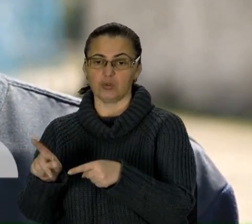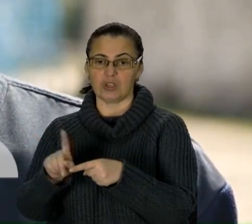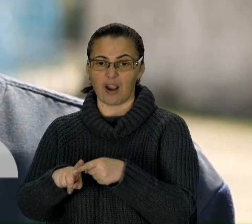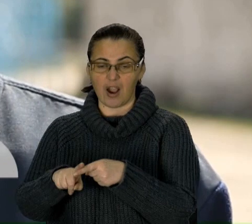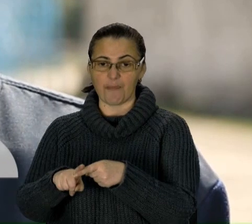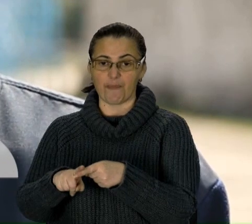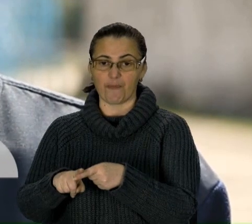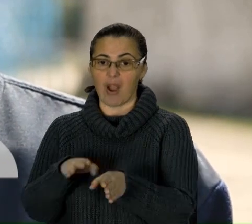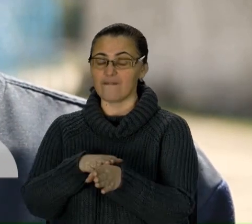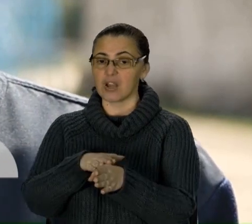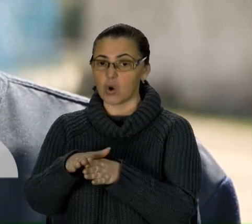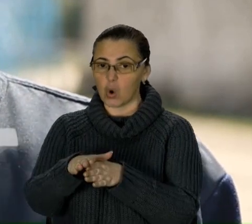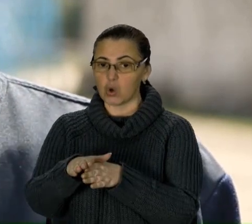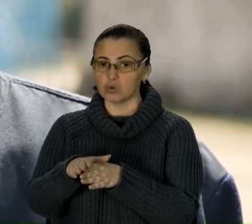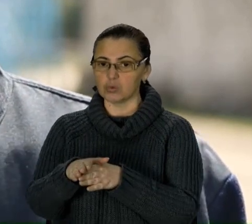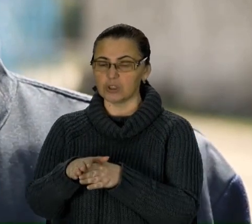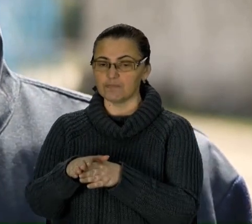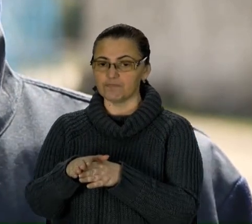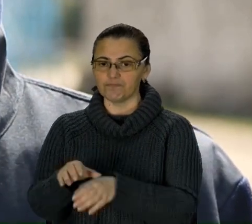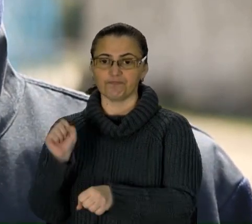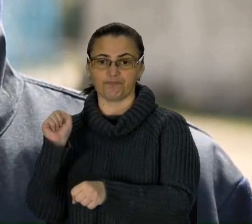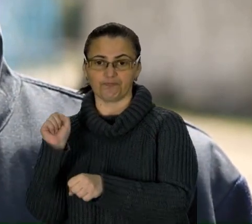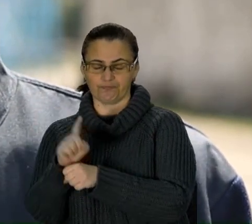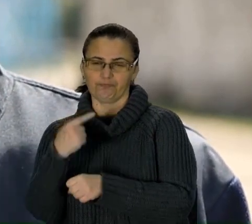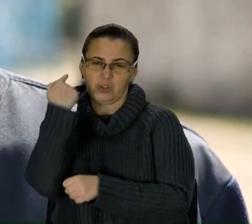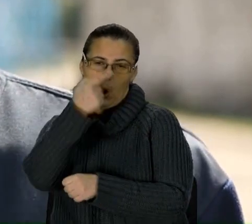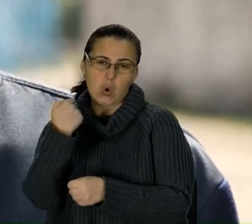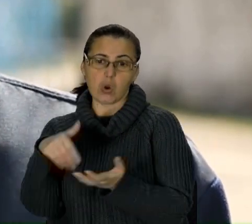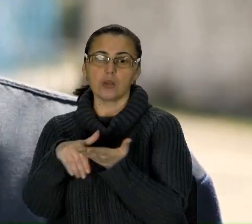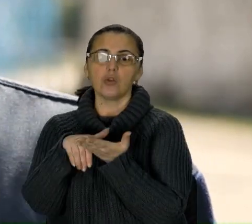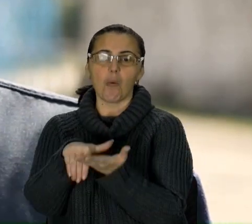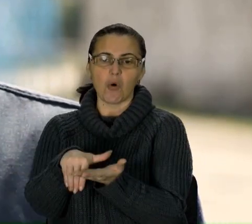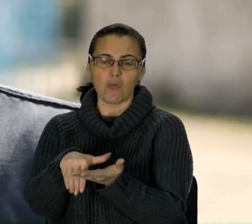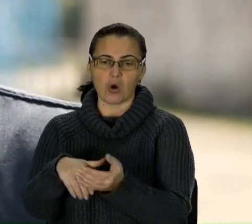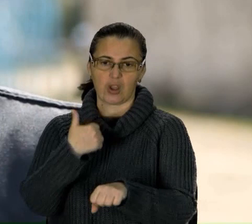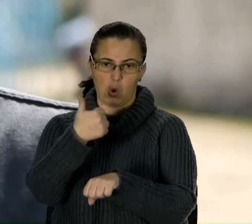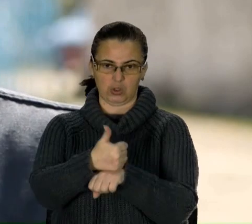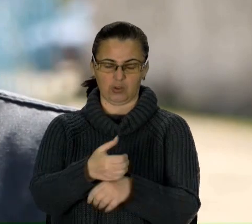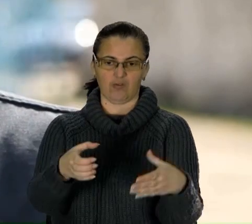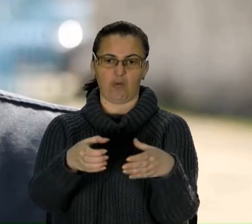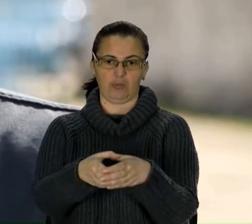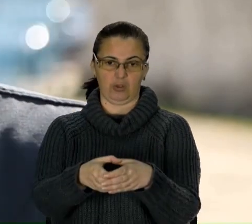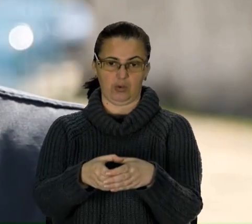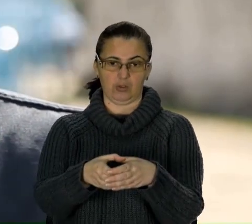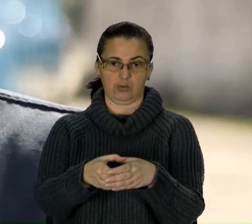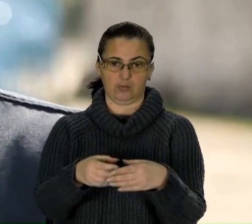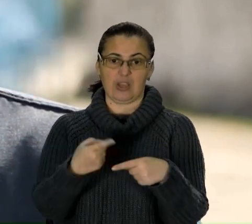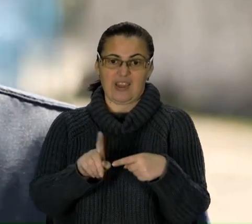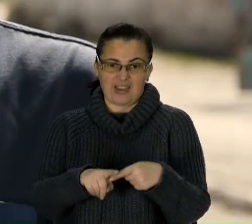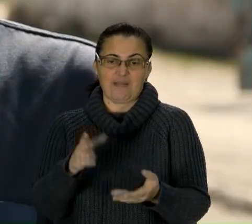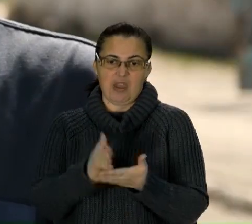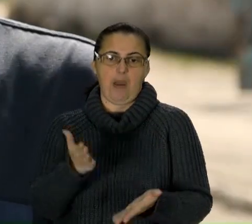виконує роль допомоги основному підрозділу, якими